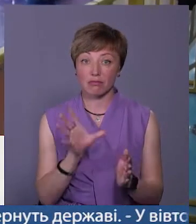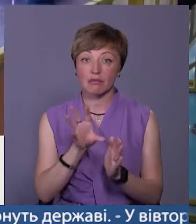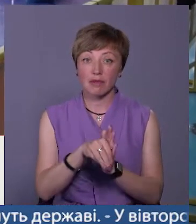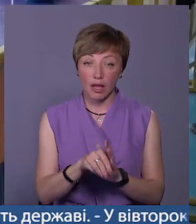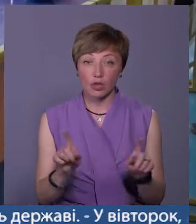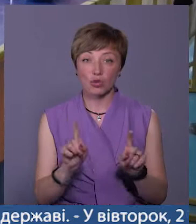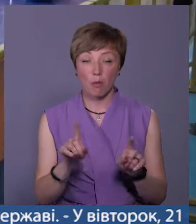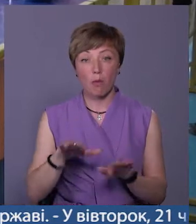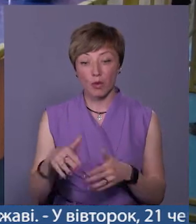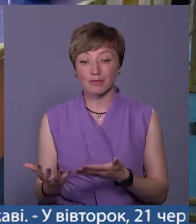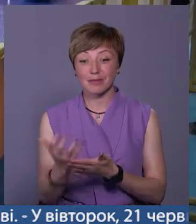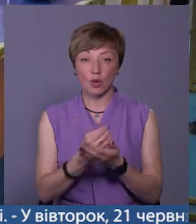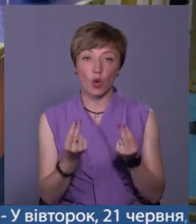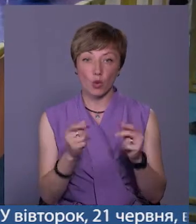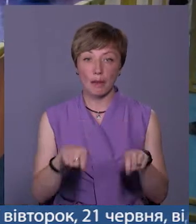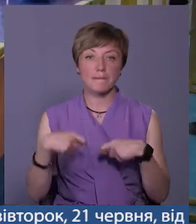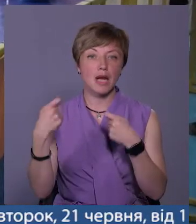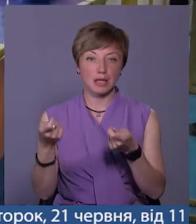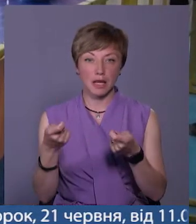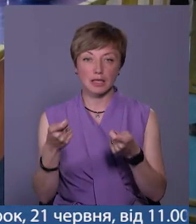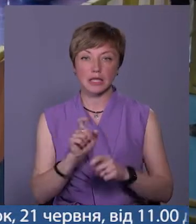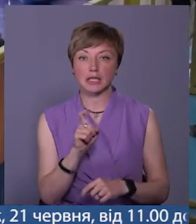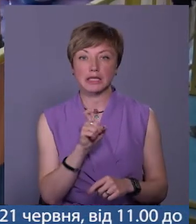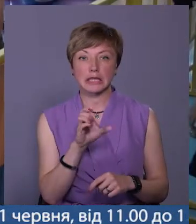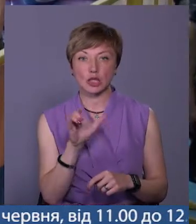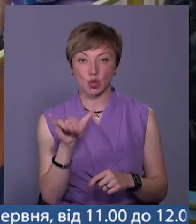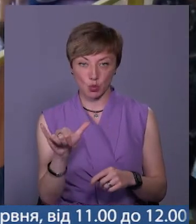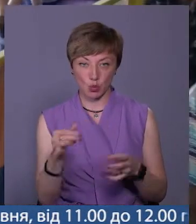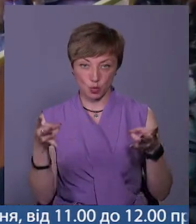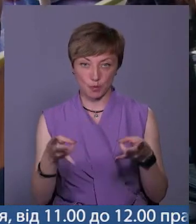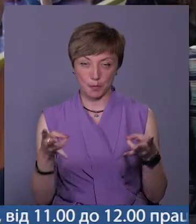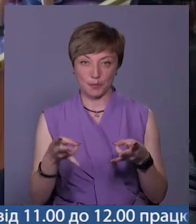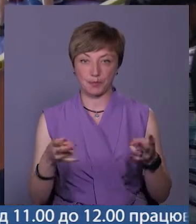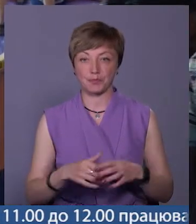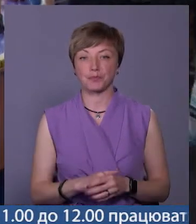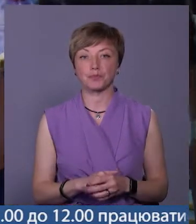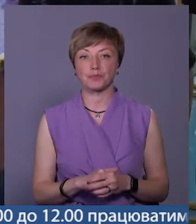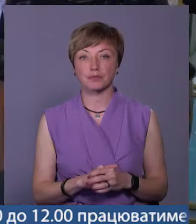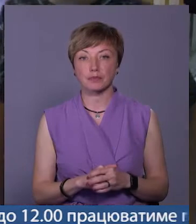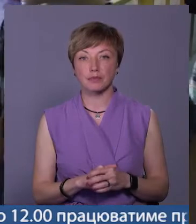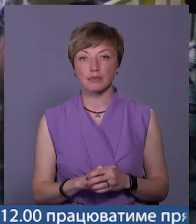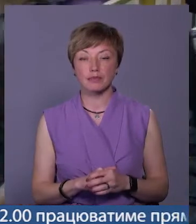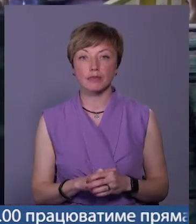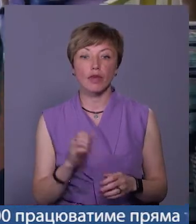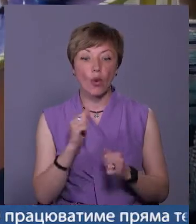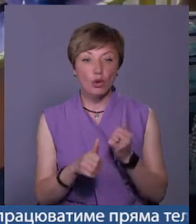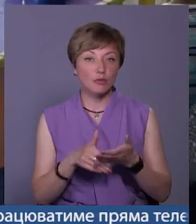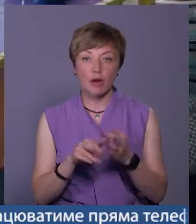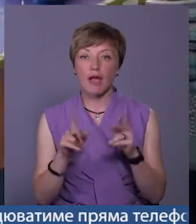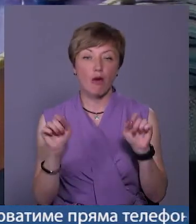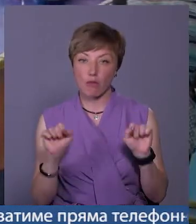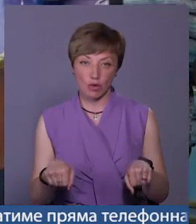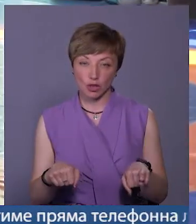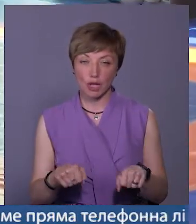потім зібрані гроші ми змогли передати на потреби ЗСУ. Каждий допомагає, хто як